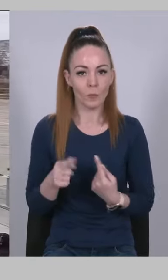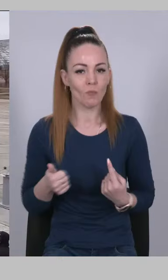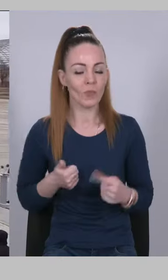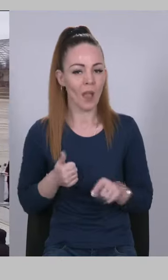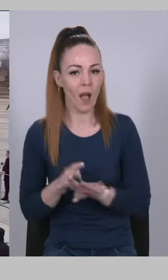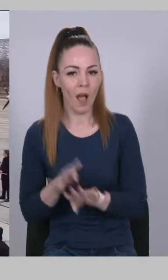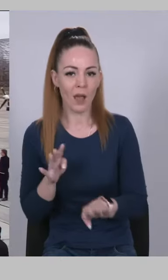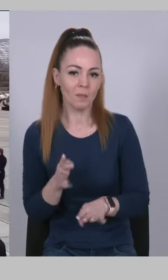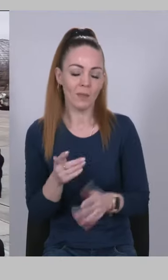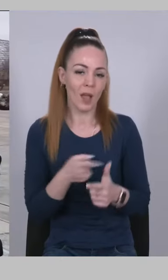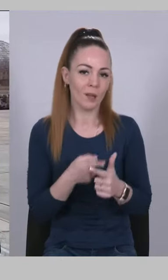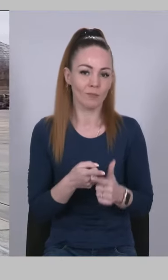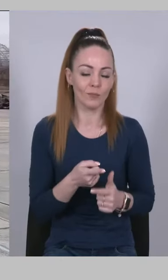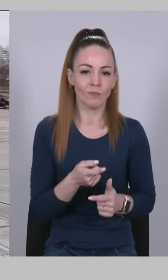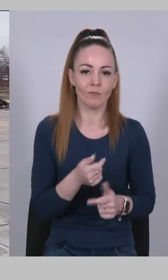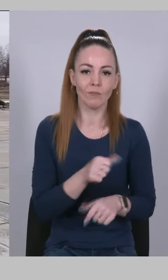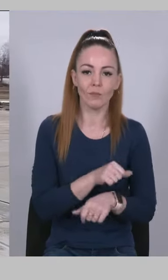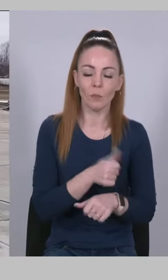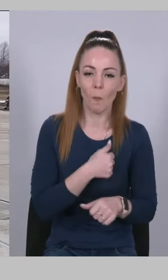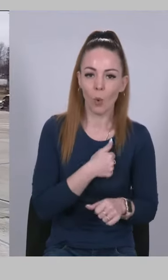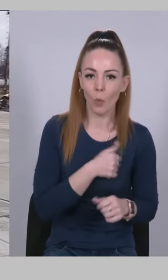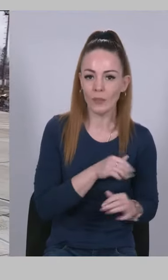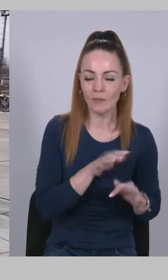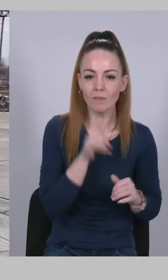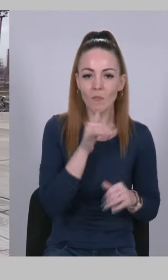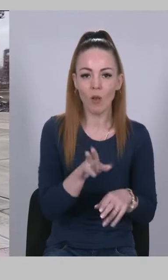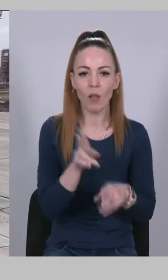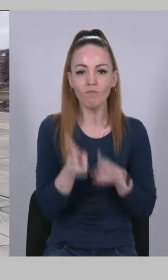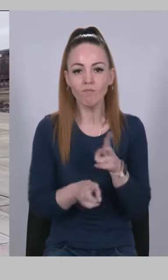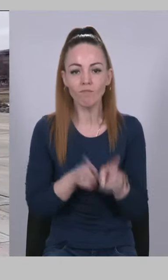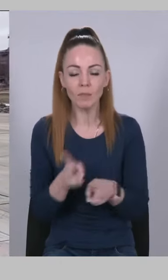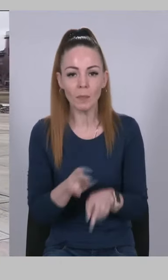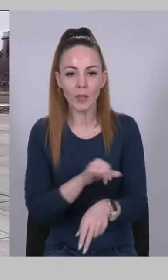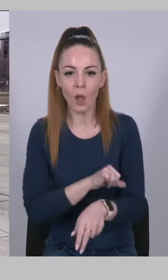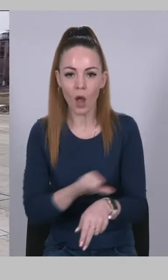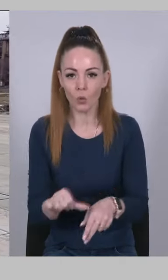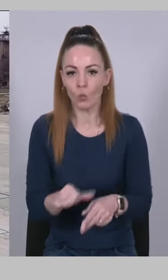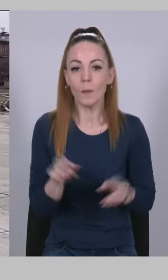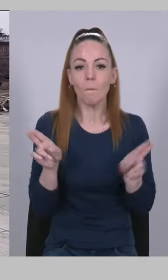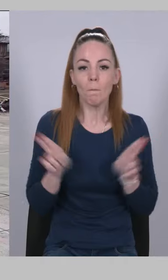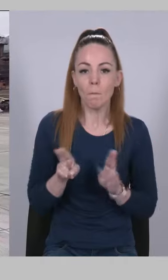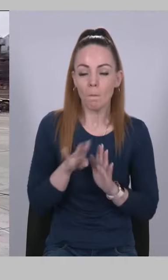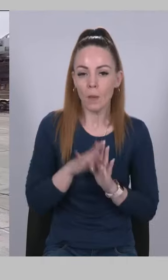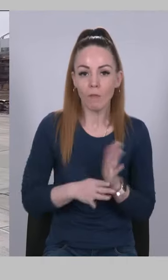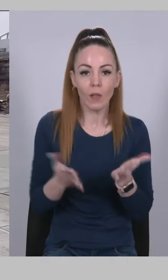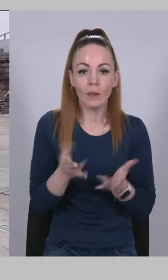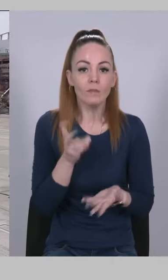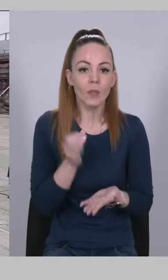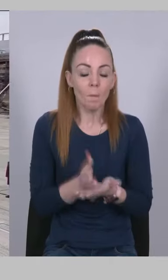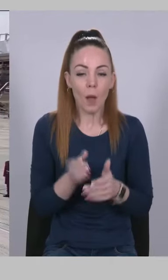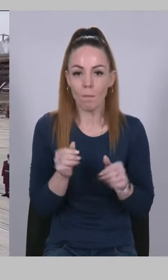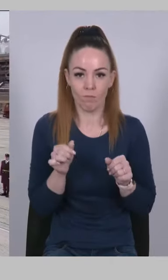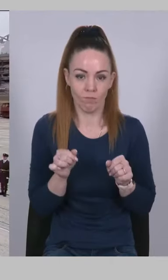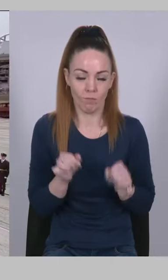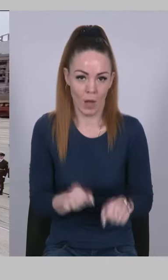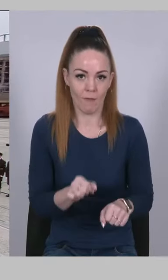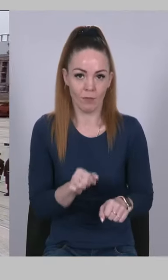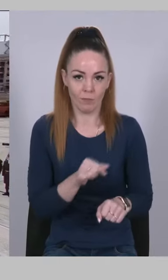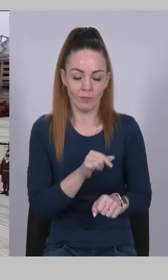Збройні сили не могла б перекроїти кордони. Правила, за якими сила не мала права на перемогу.